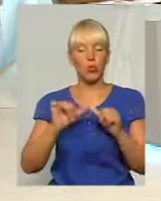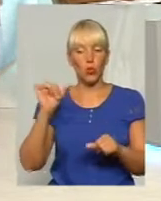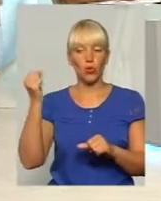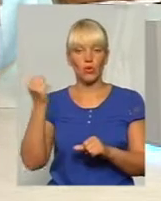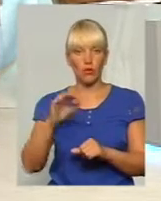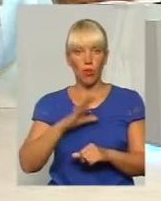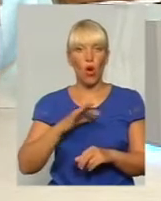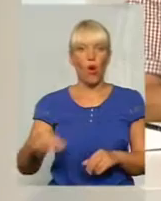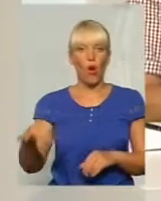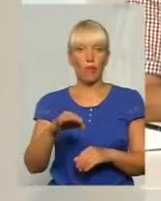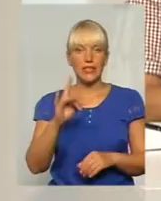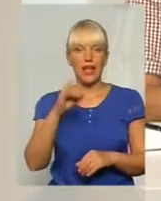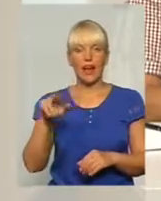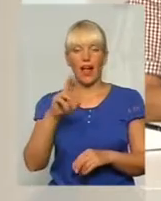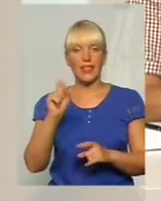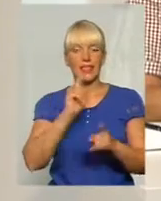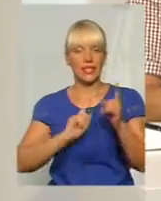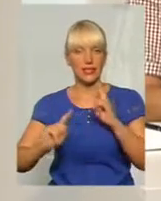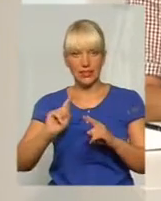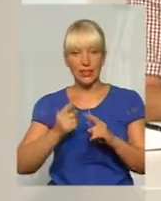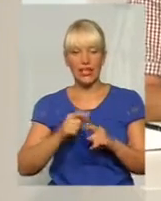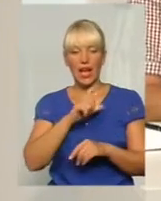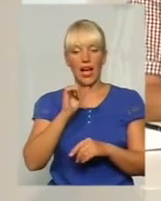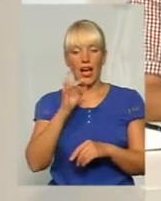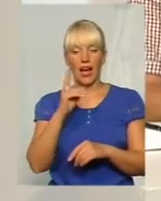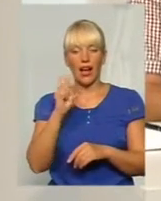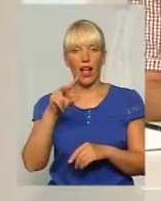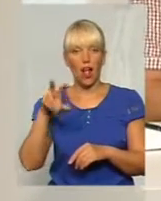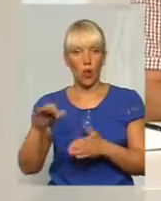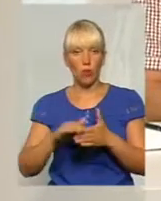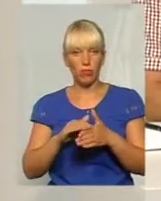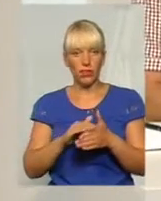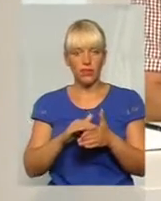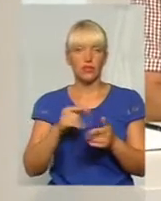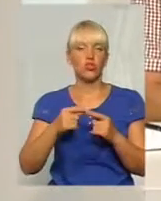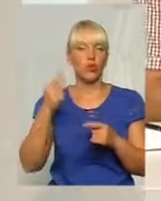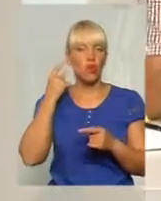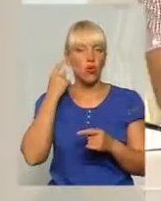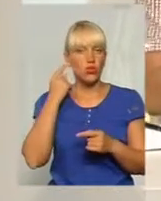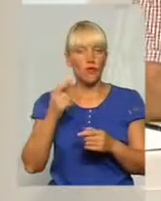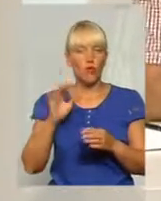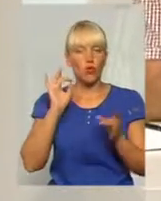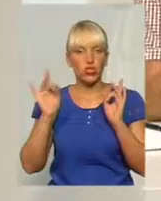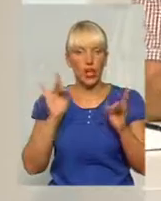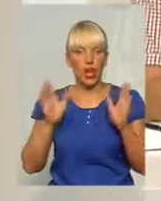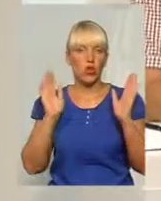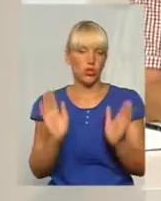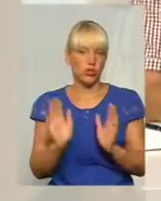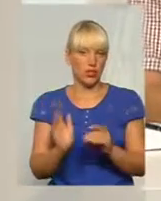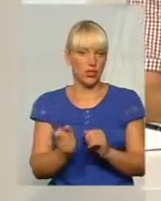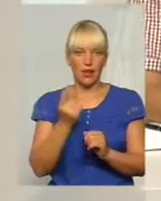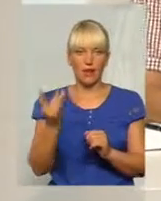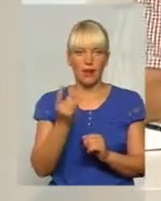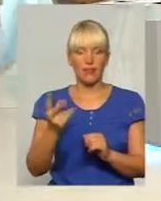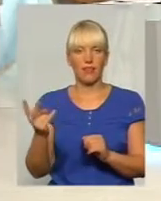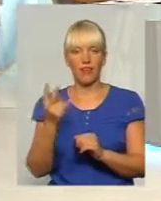і там прізвища Харкавого згадувалися лише раз чи два, але в тому контексті, що він подав якісь там депутатські запити, і